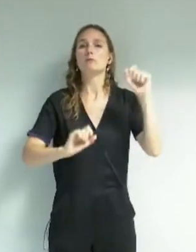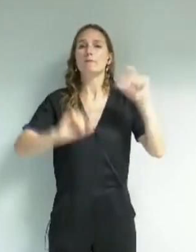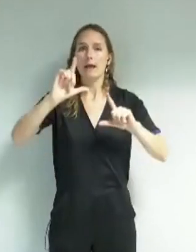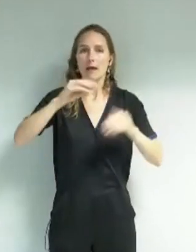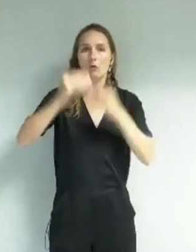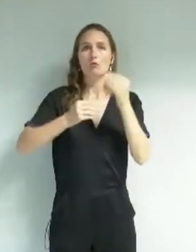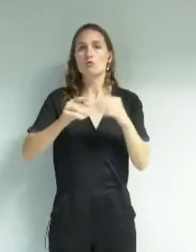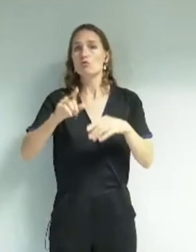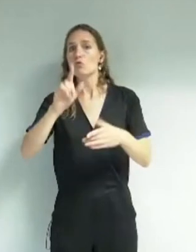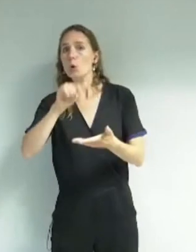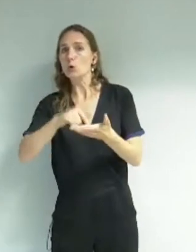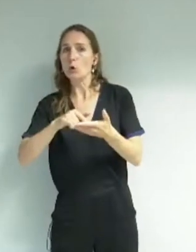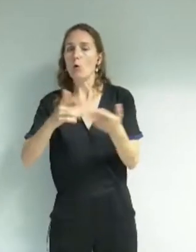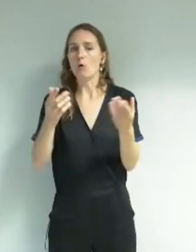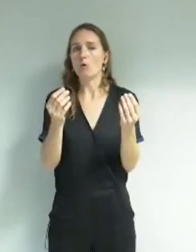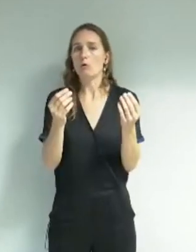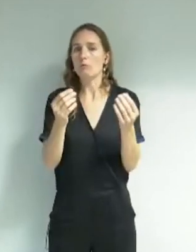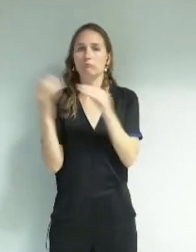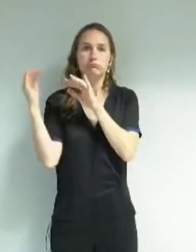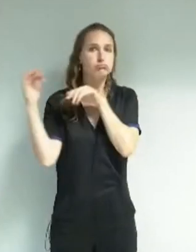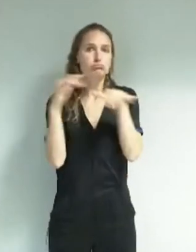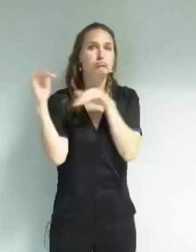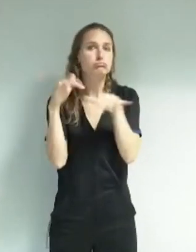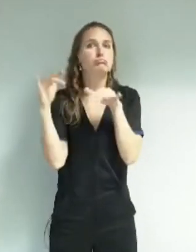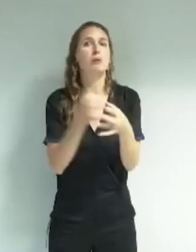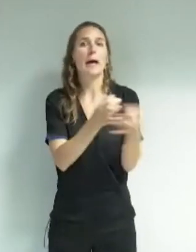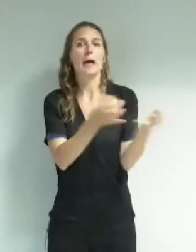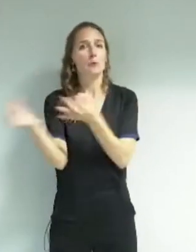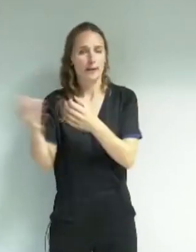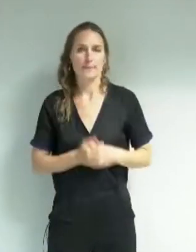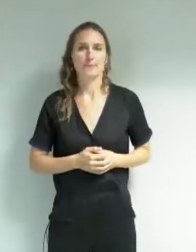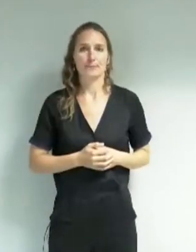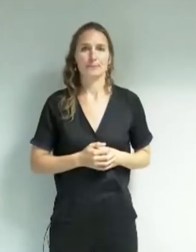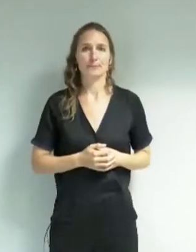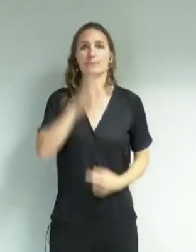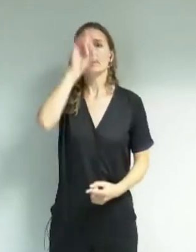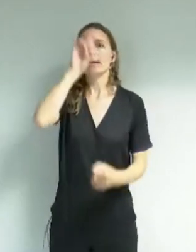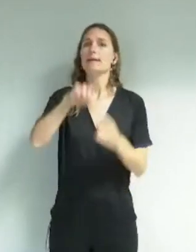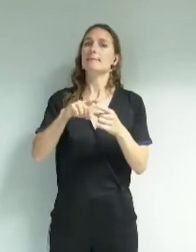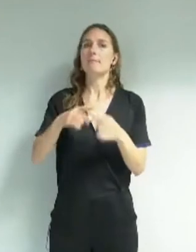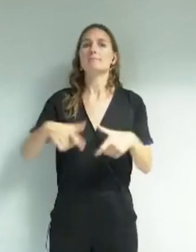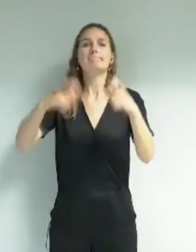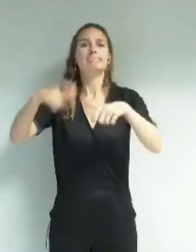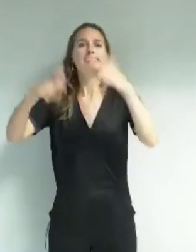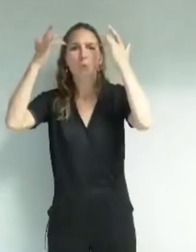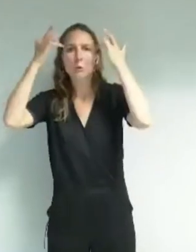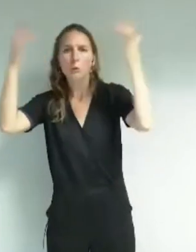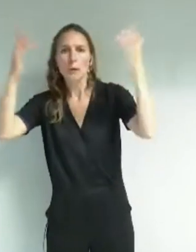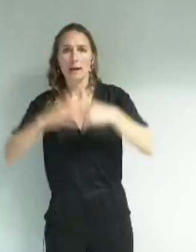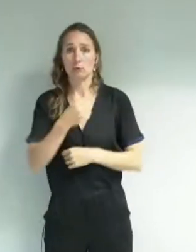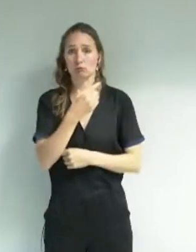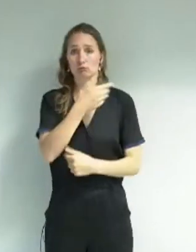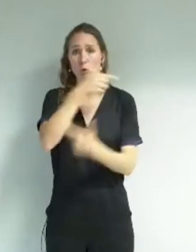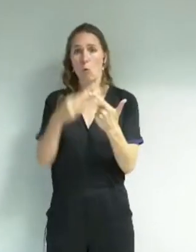Proposer un forum mensuel. Dans la thématique équipements culturels, nos trois préconisations principales sont